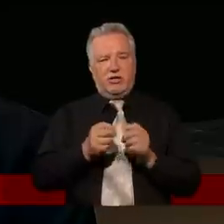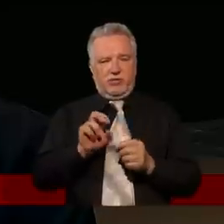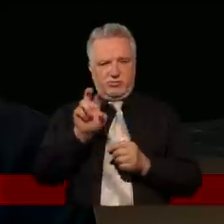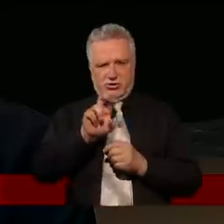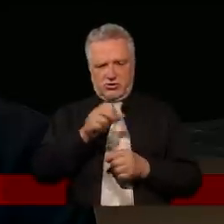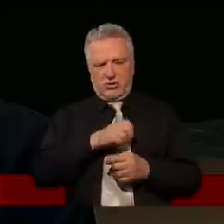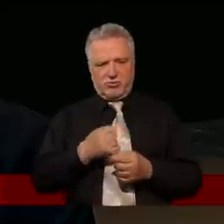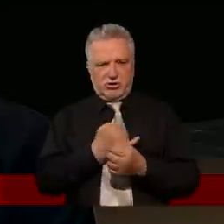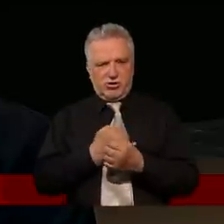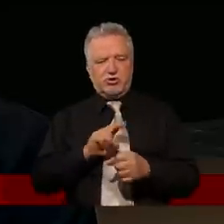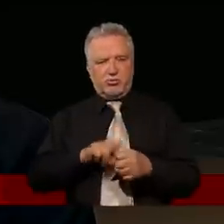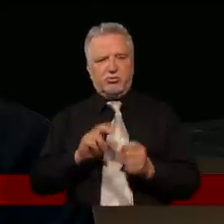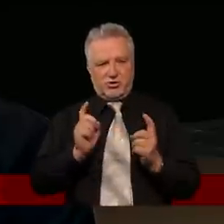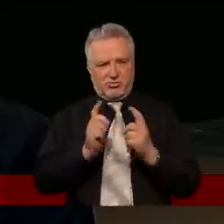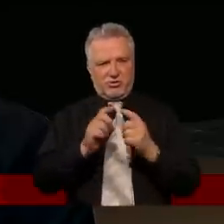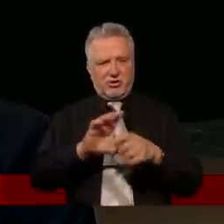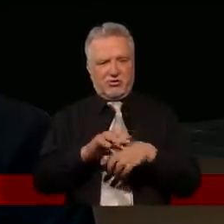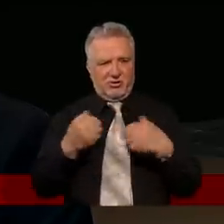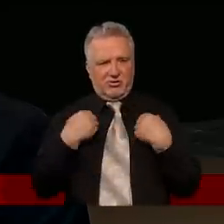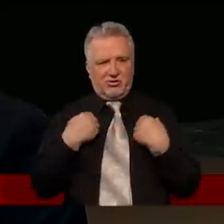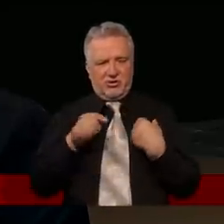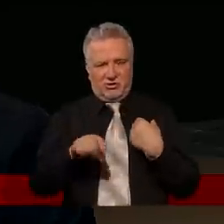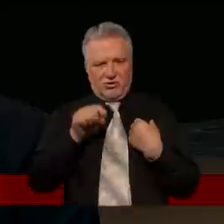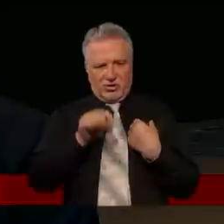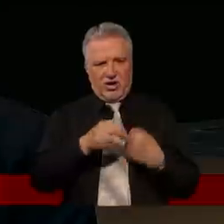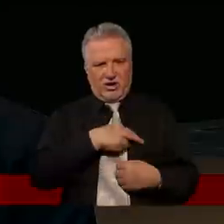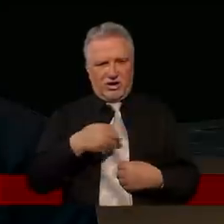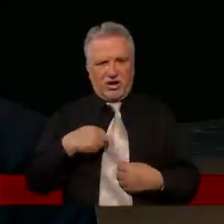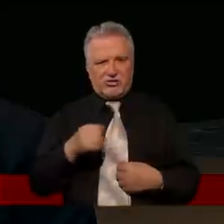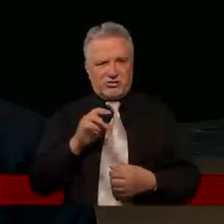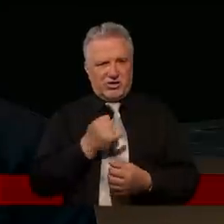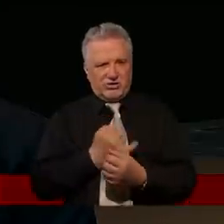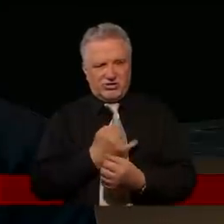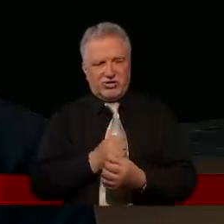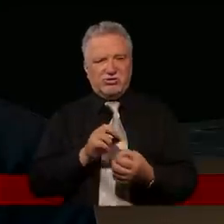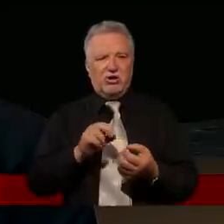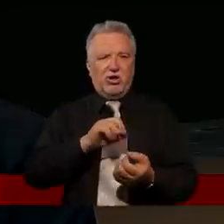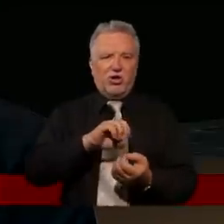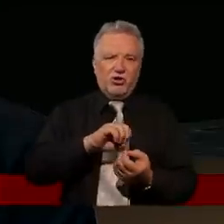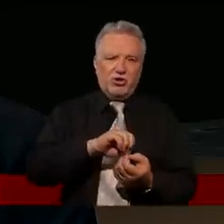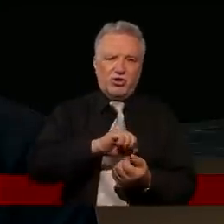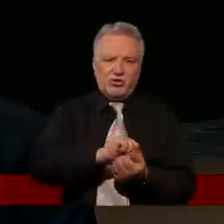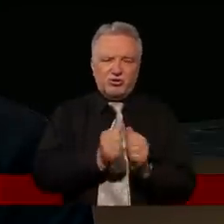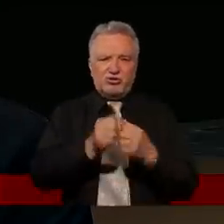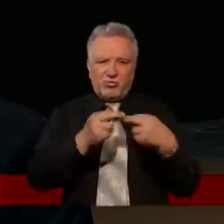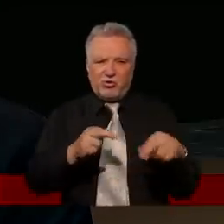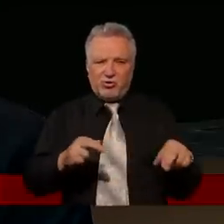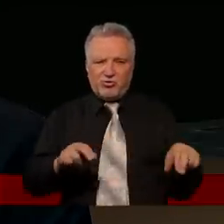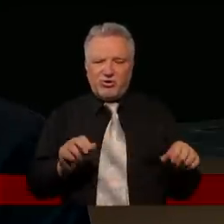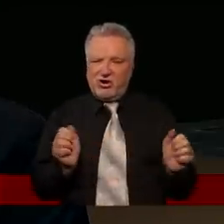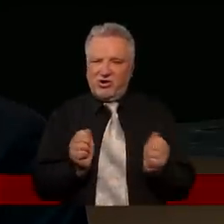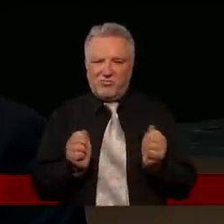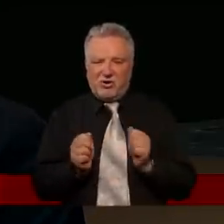się dzieciom, które spotykam w życiu, to te nasze dzieci są naprawdę różne i bałbym się je